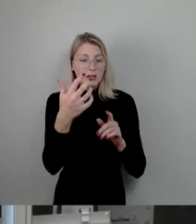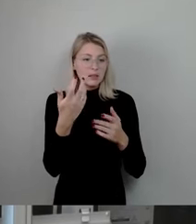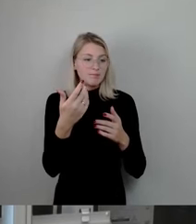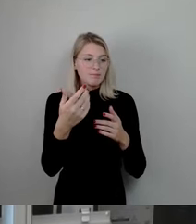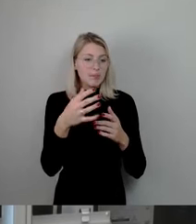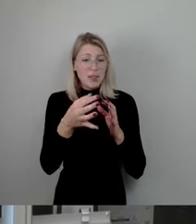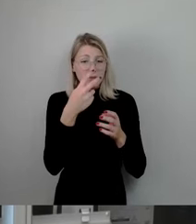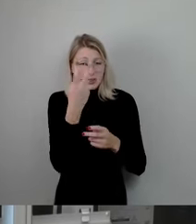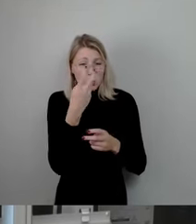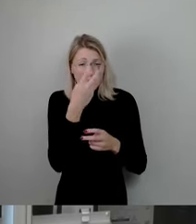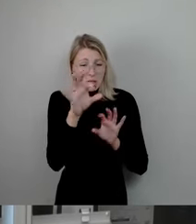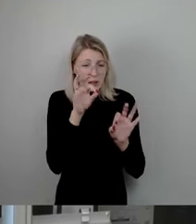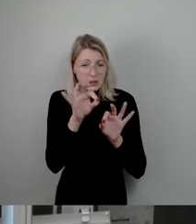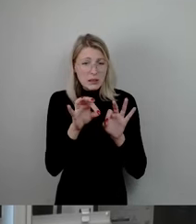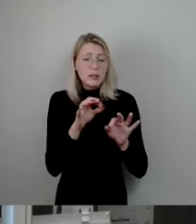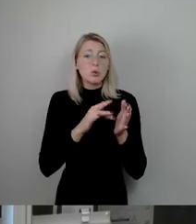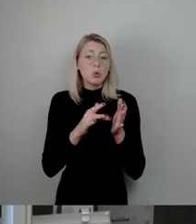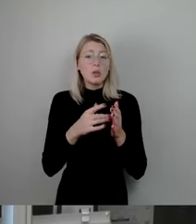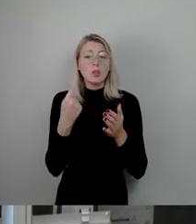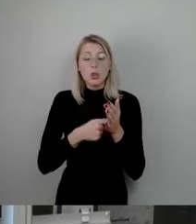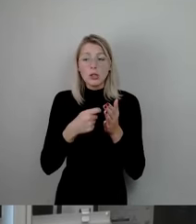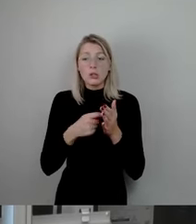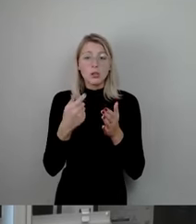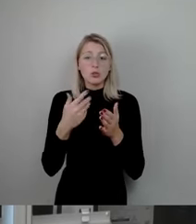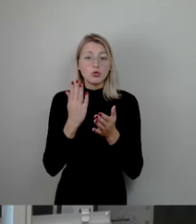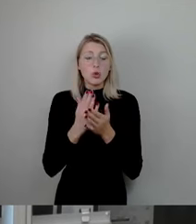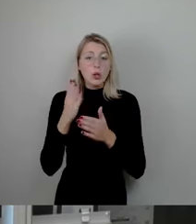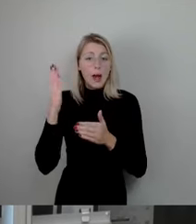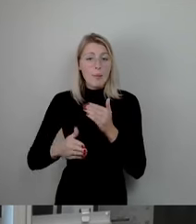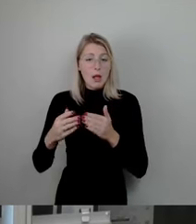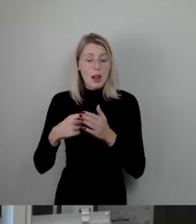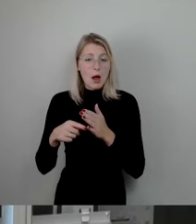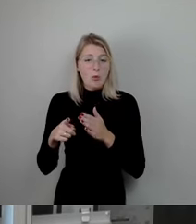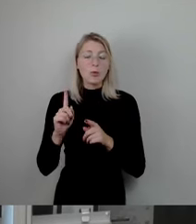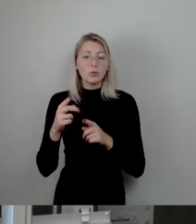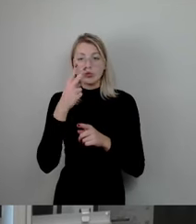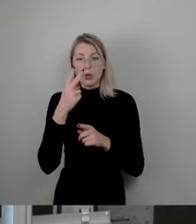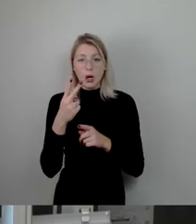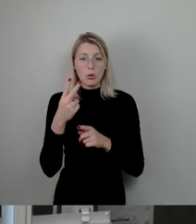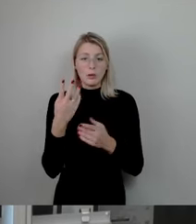um die aufgelaufenen Kosten, die noch kommen, zu begleichen. Wohlwissend, und Holger hat vollkommen recht,